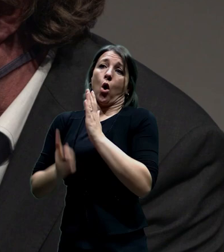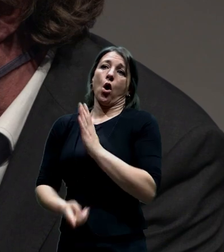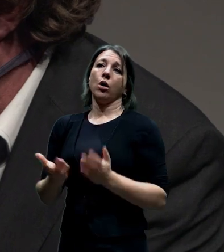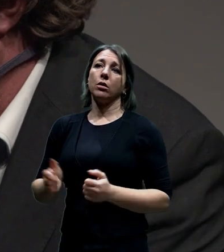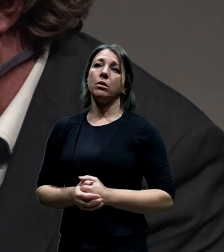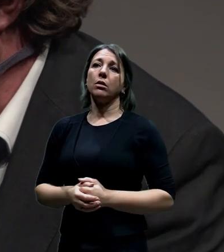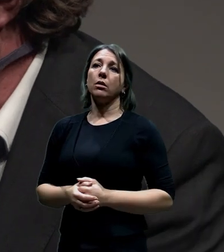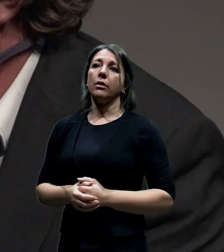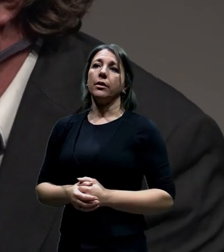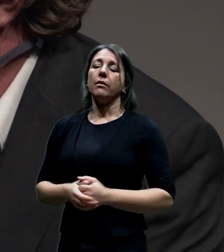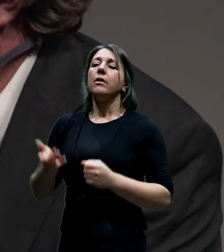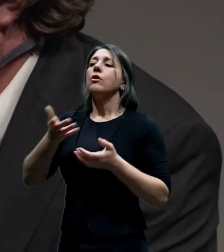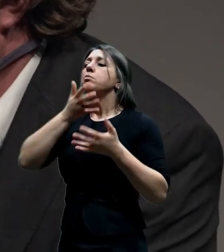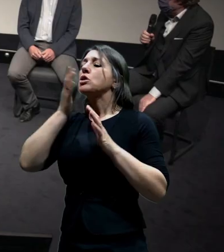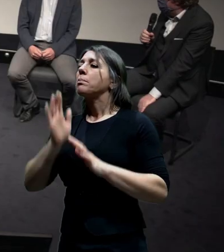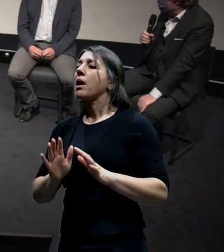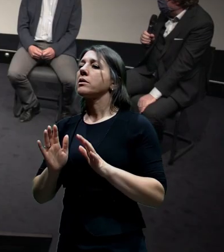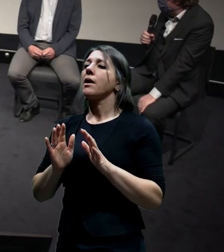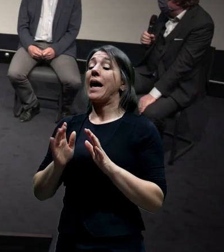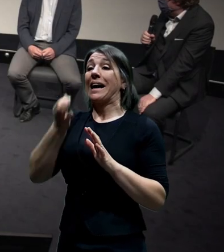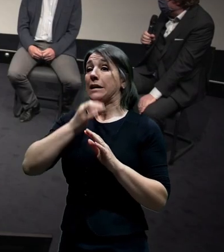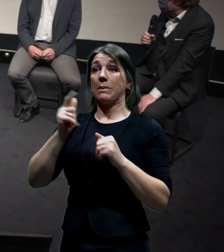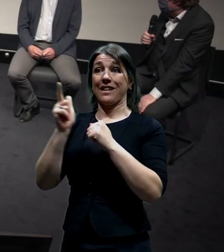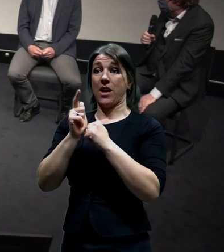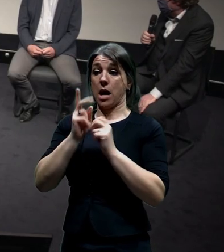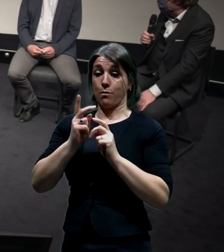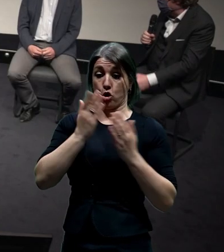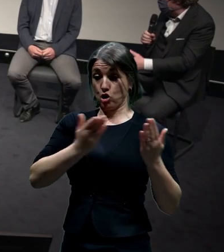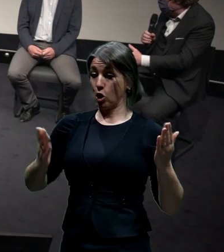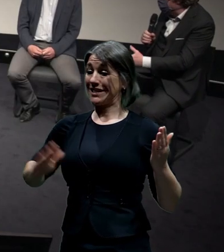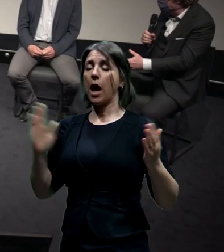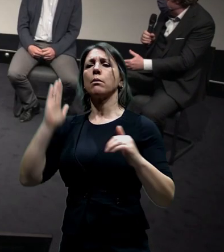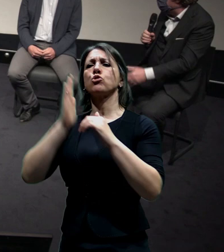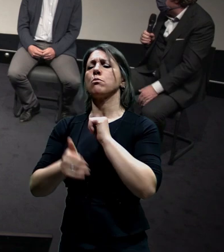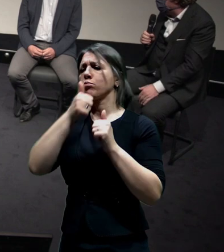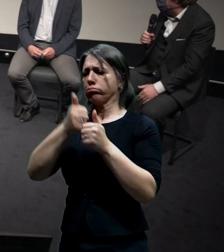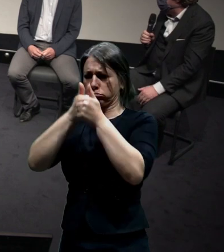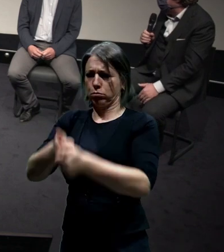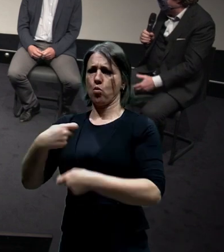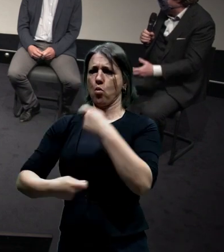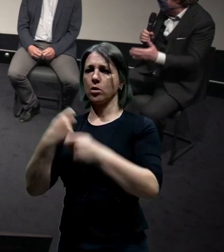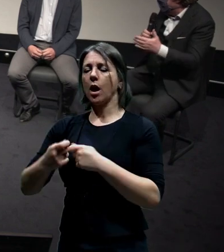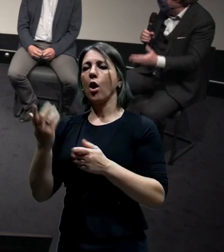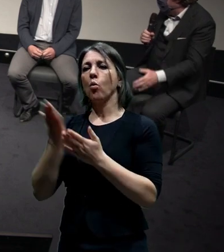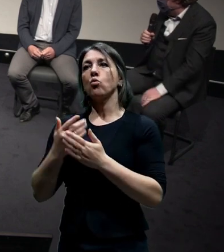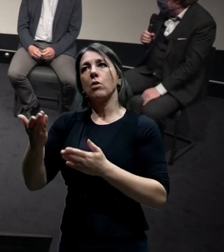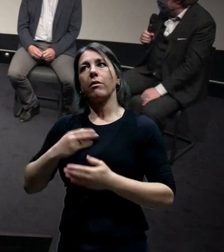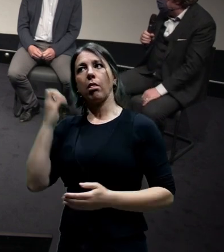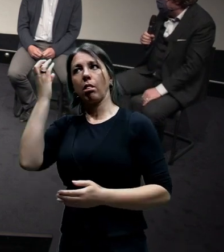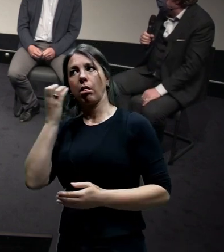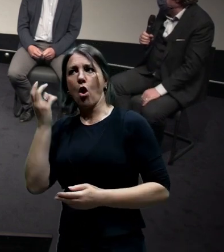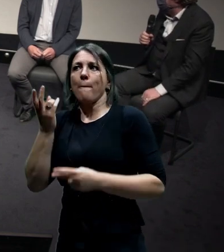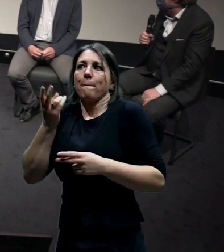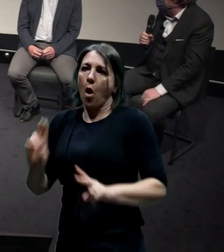tak vždycky budeme mít pochybnost, jestli to nešlo udělat levnějc. Jestli ta základní premisa, že ty dvě